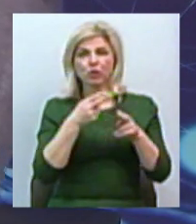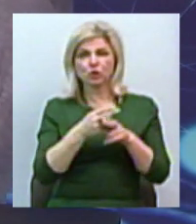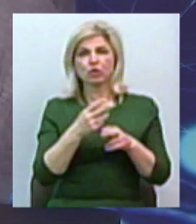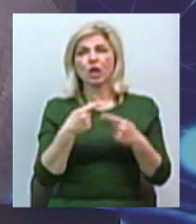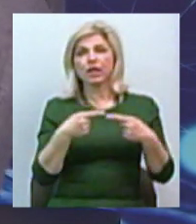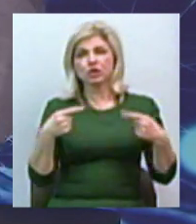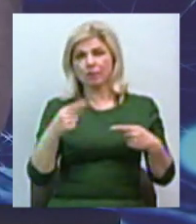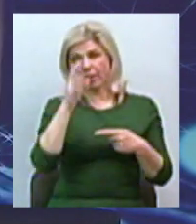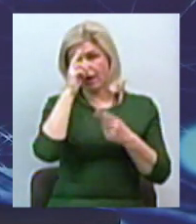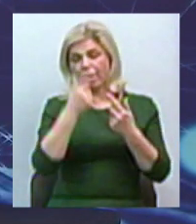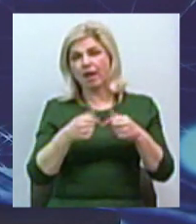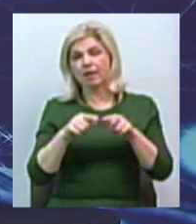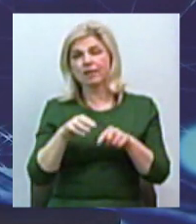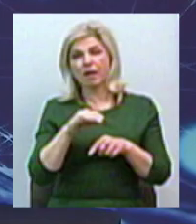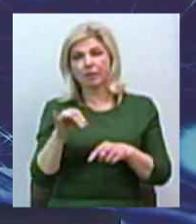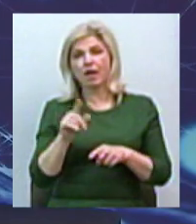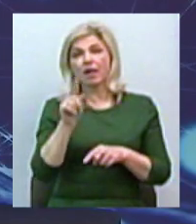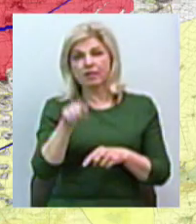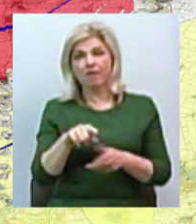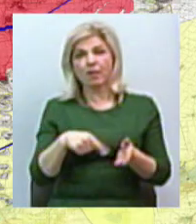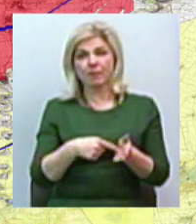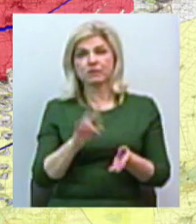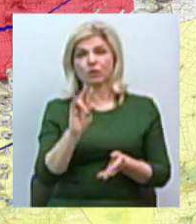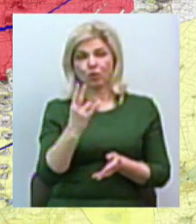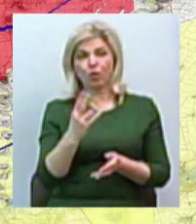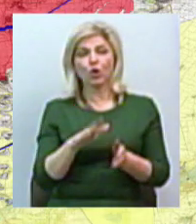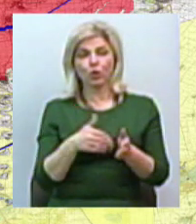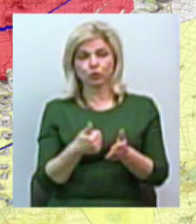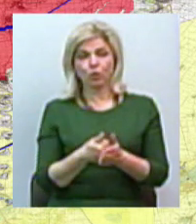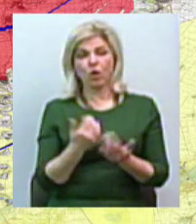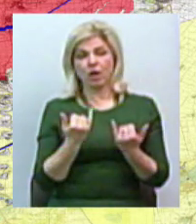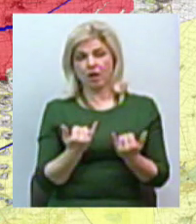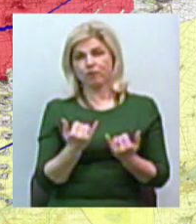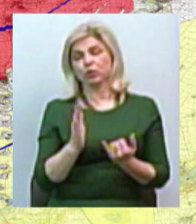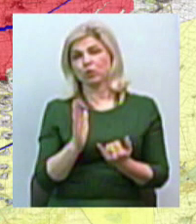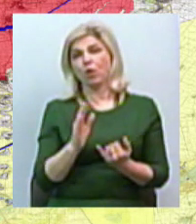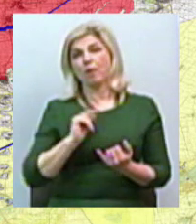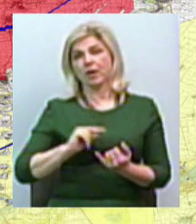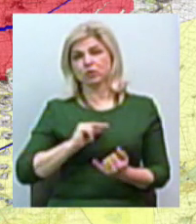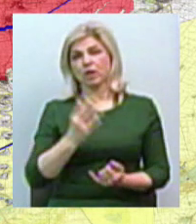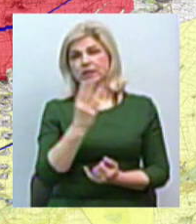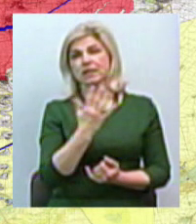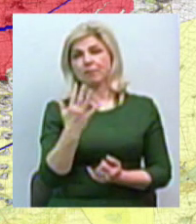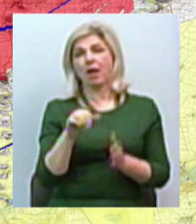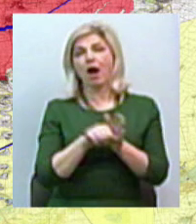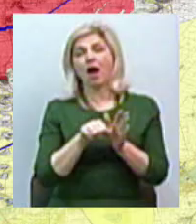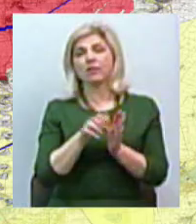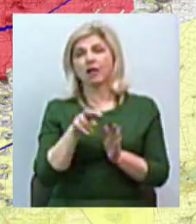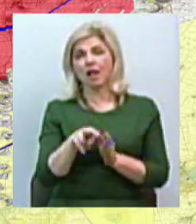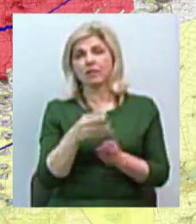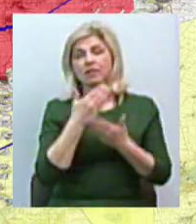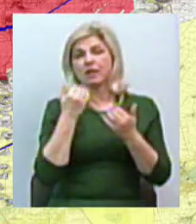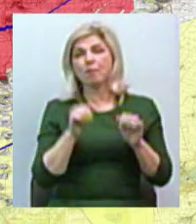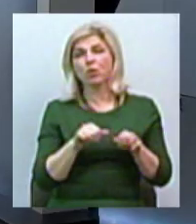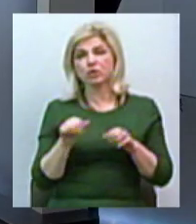Тому навіть у місті Миколаєві, як ми бачимо, досі в анализі працює, наприклад, 35 канал. Немає можливості йому